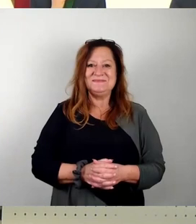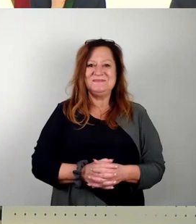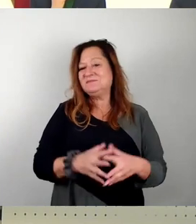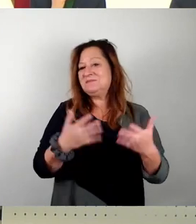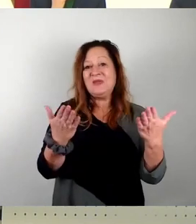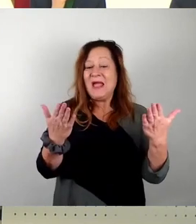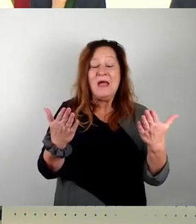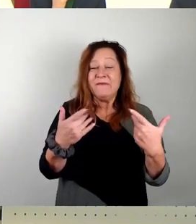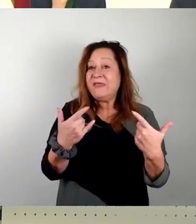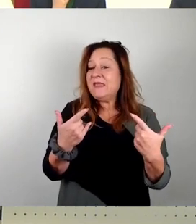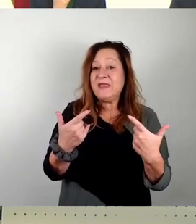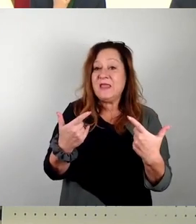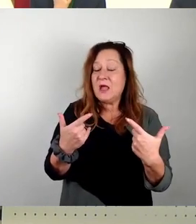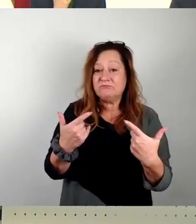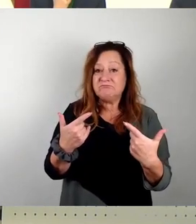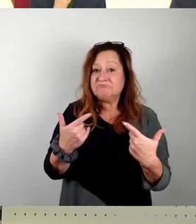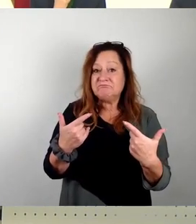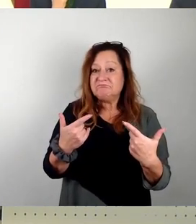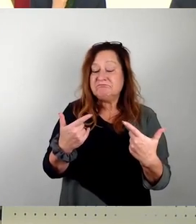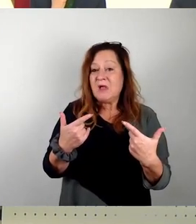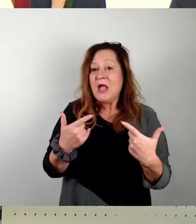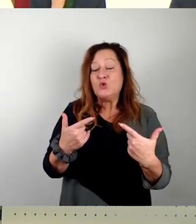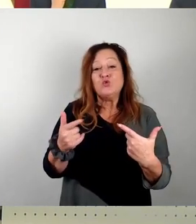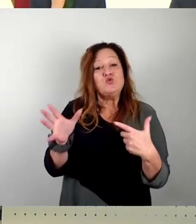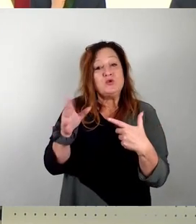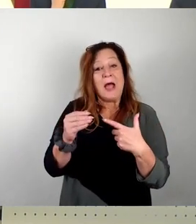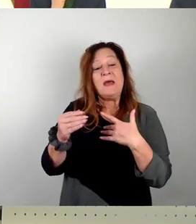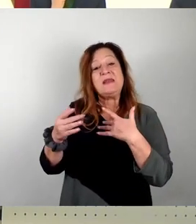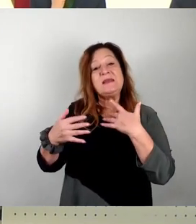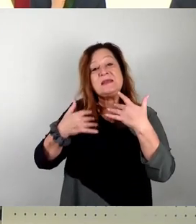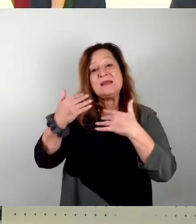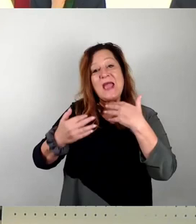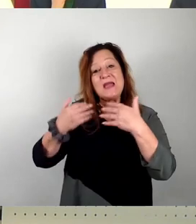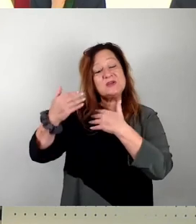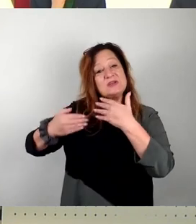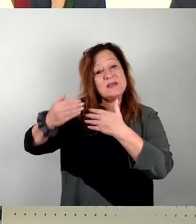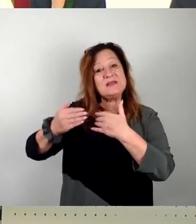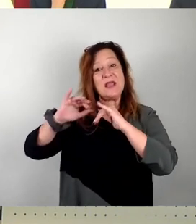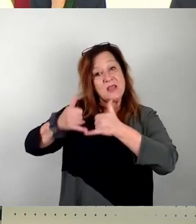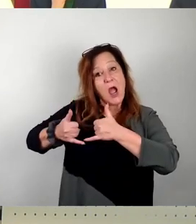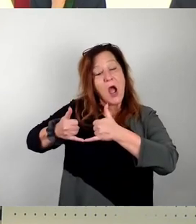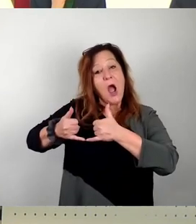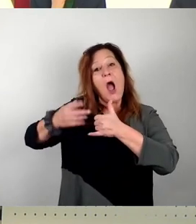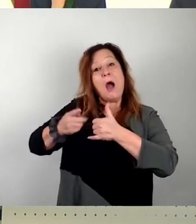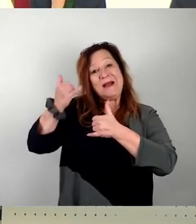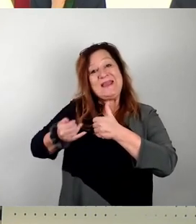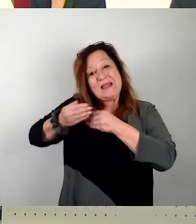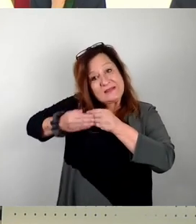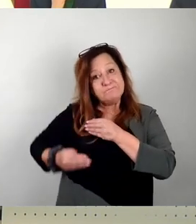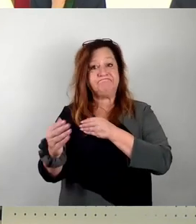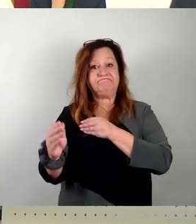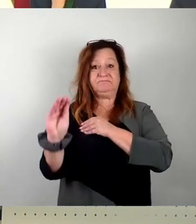Frage, dass wir eine gemeinsame Geschichte haben. Aber nun ist es die Zukunft, die wir gemeinsam angehen müssen.